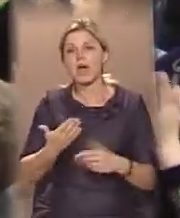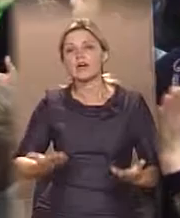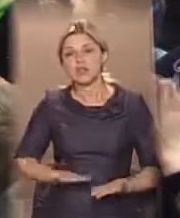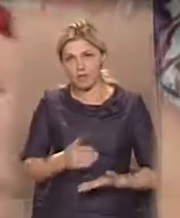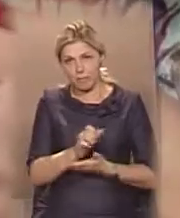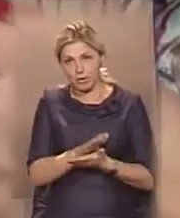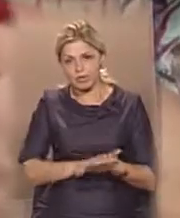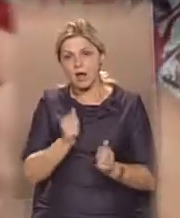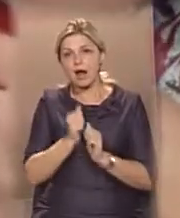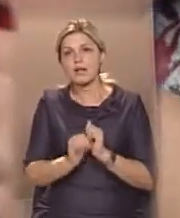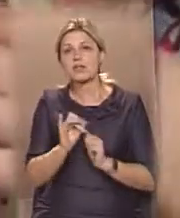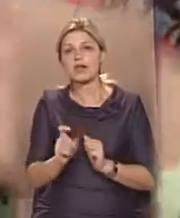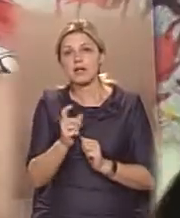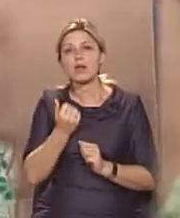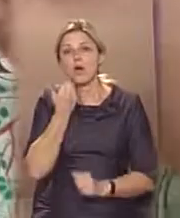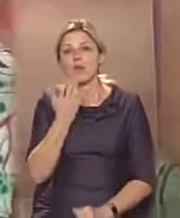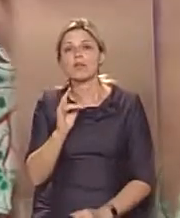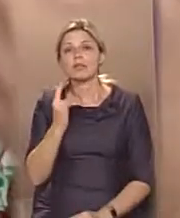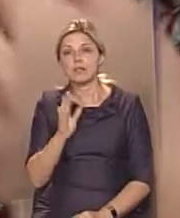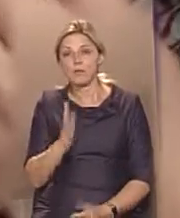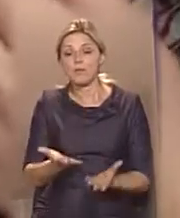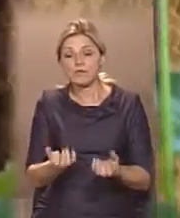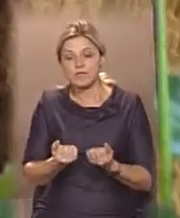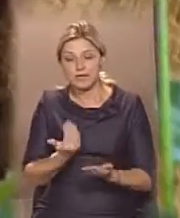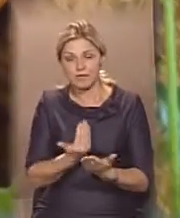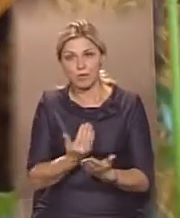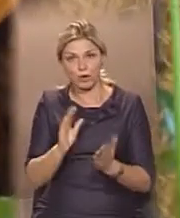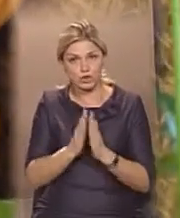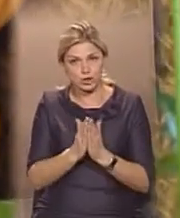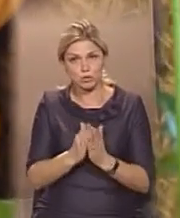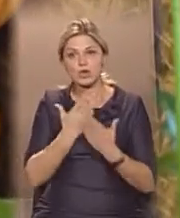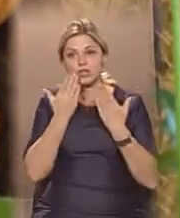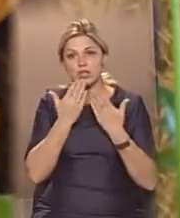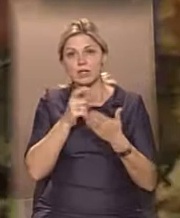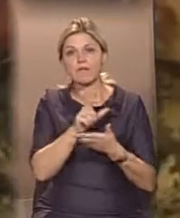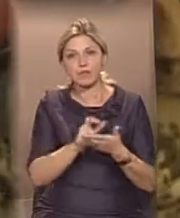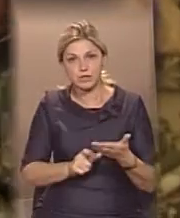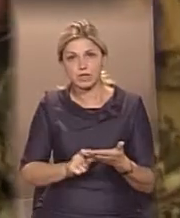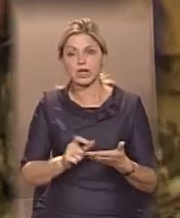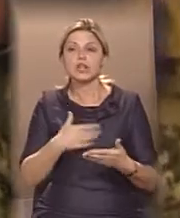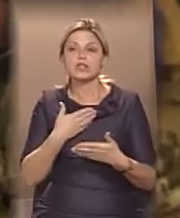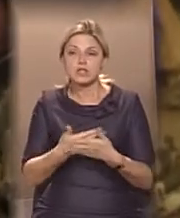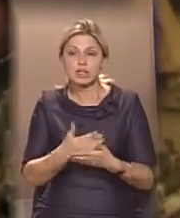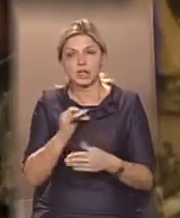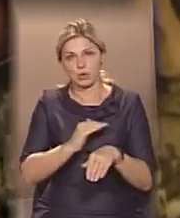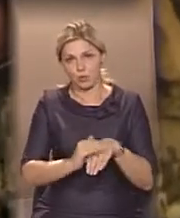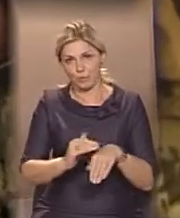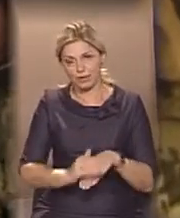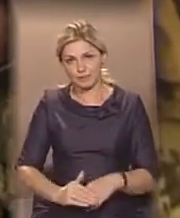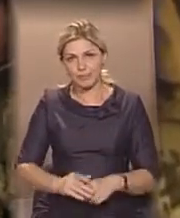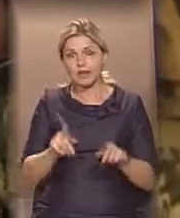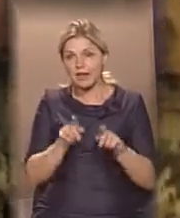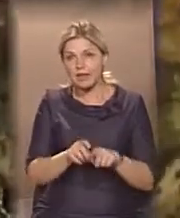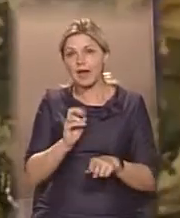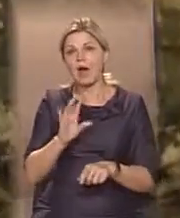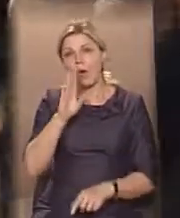кожного разу, коли дитина братиме до рук його книжку і читатиме вірші. Щирі, веселі і добрі. Такі,